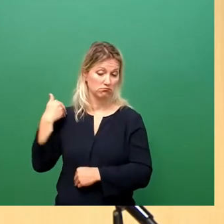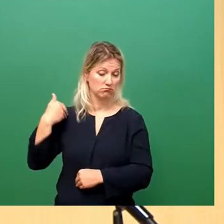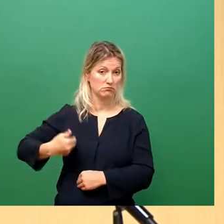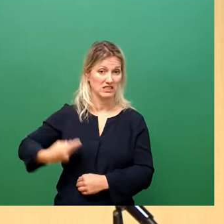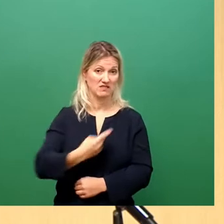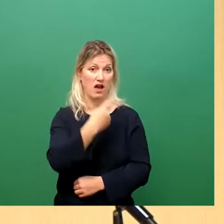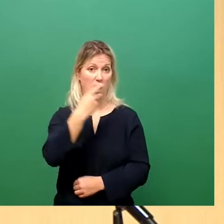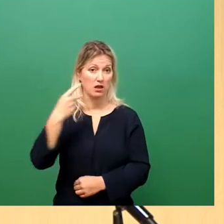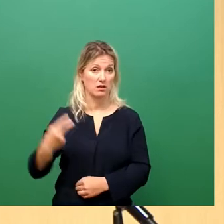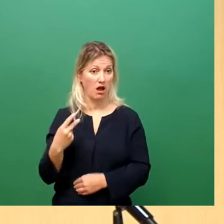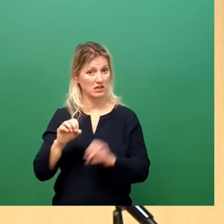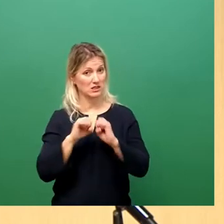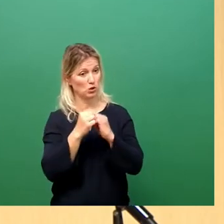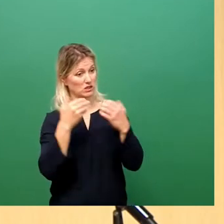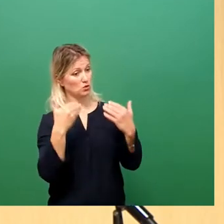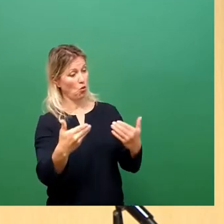diese Situation gemeistert haben.